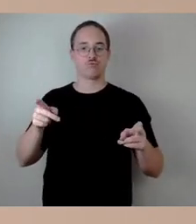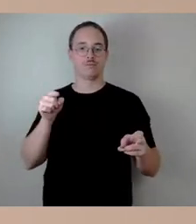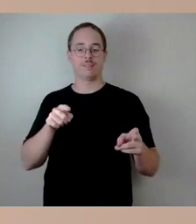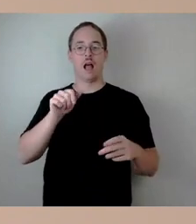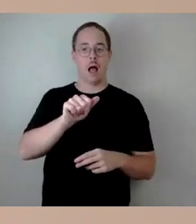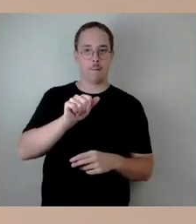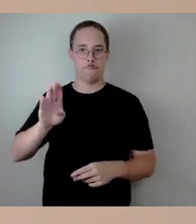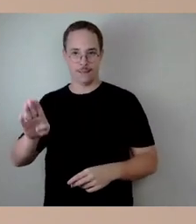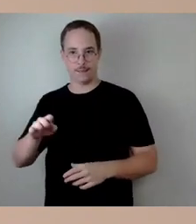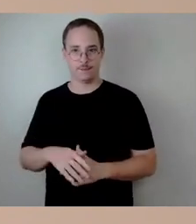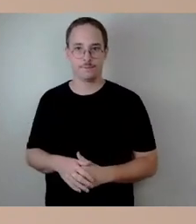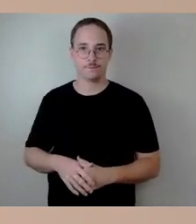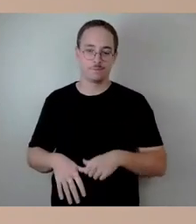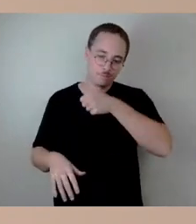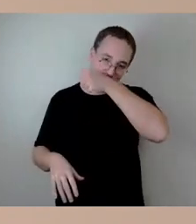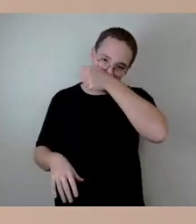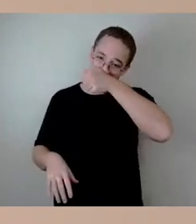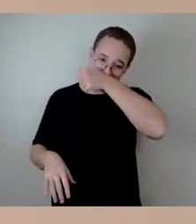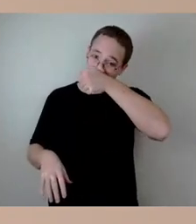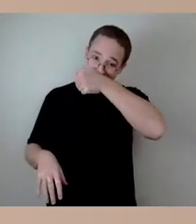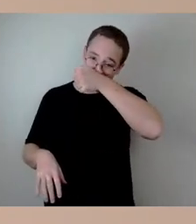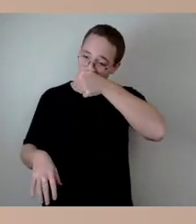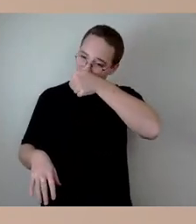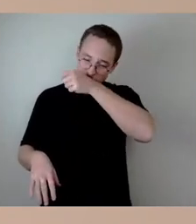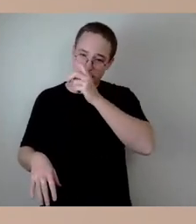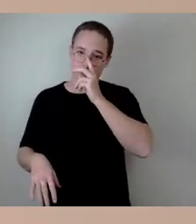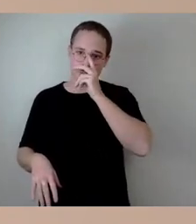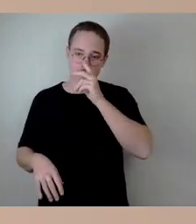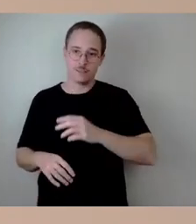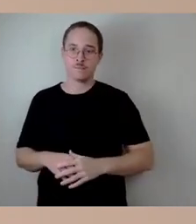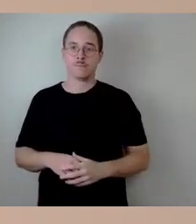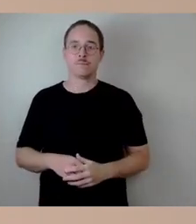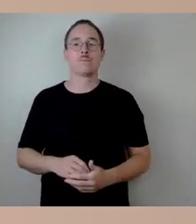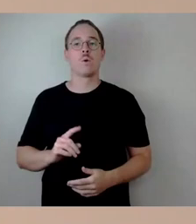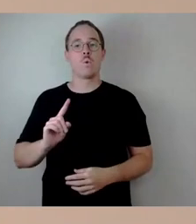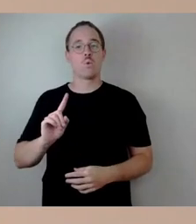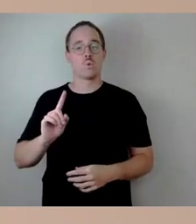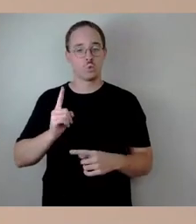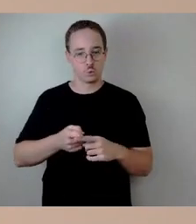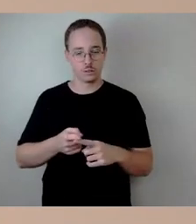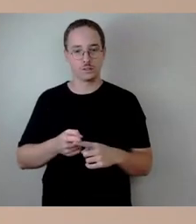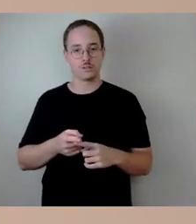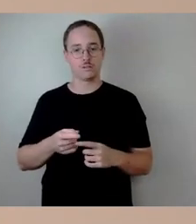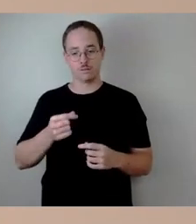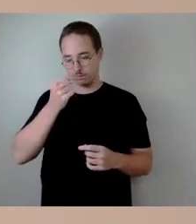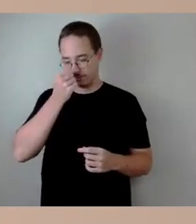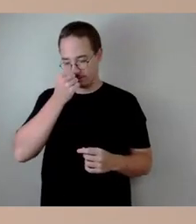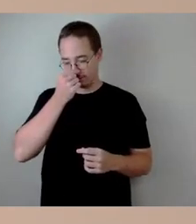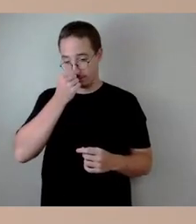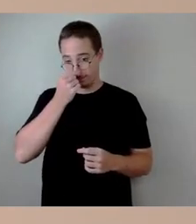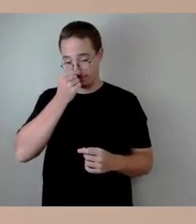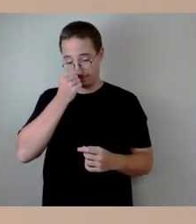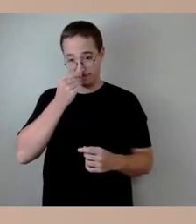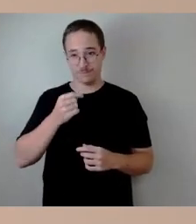Baubeginne, deren Sanierung in Form von Ersatzneubauten bereits disponiert ist und auch